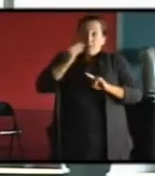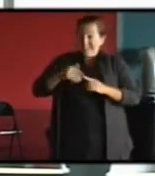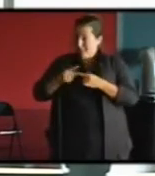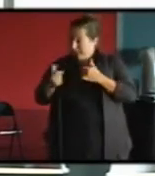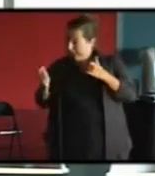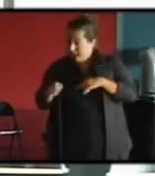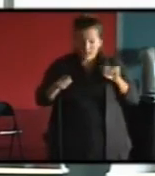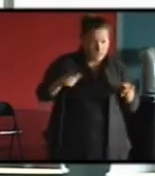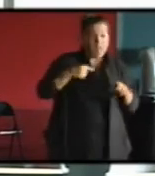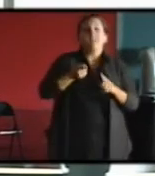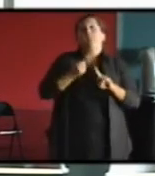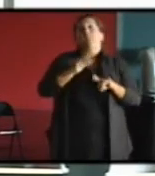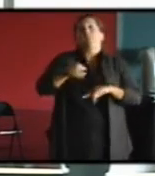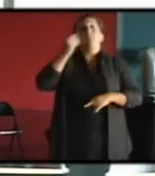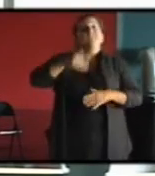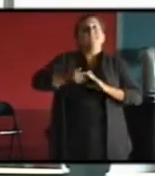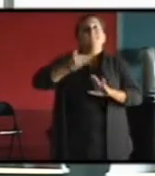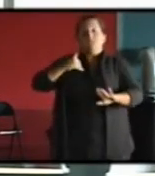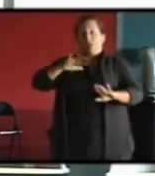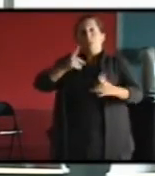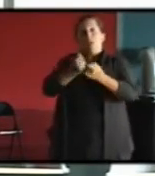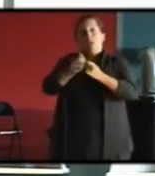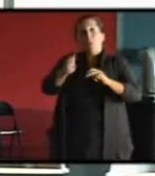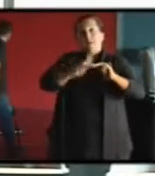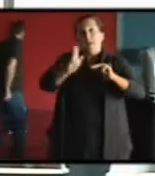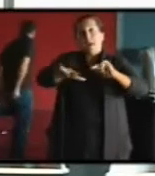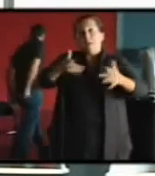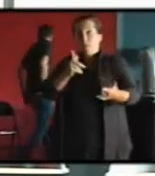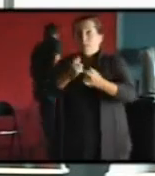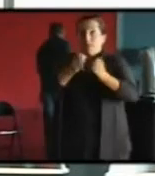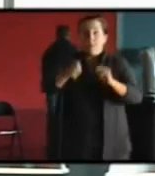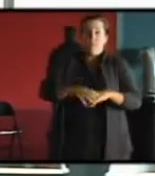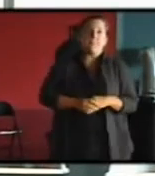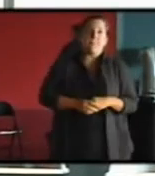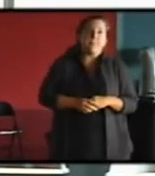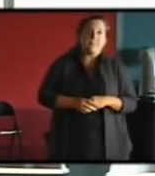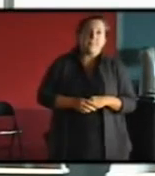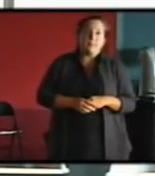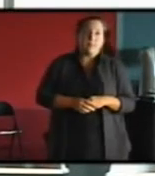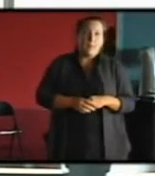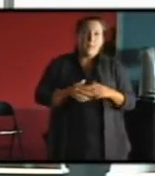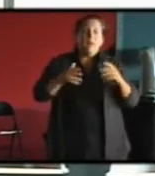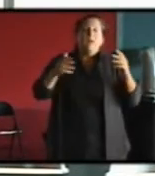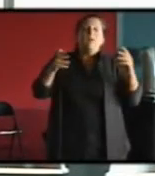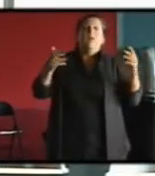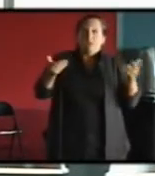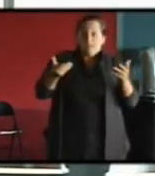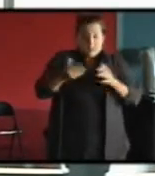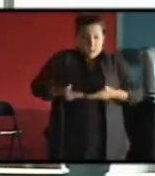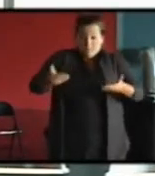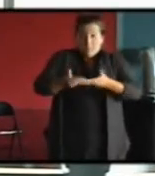rénovation on va pouvoir faire. À partir de là, on a donc